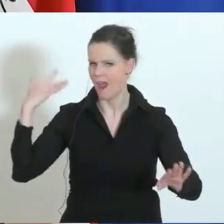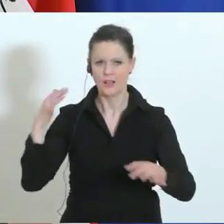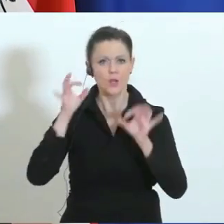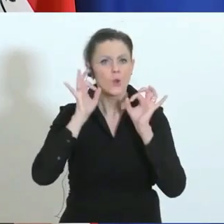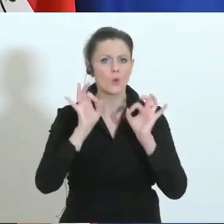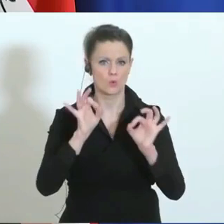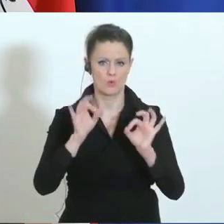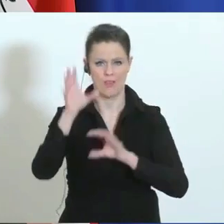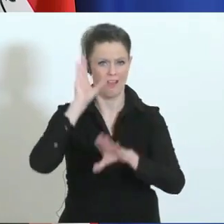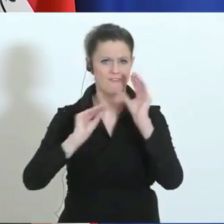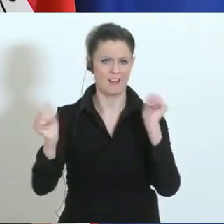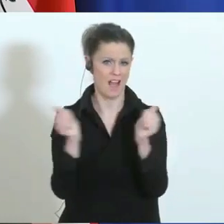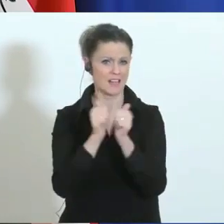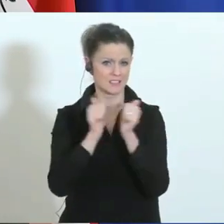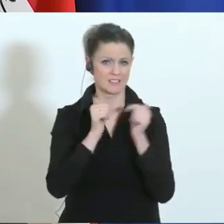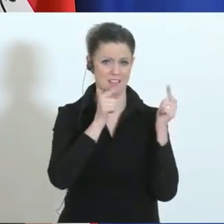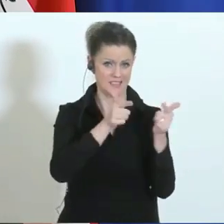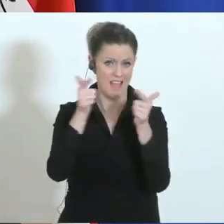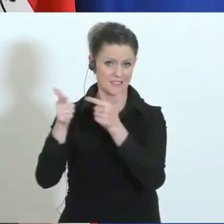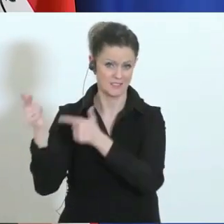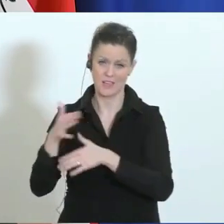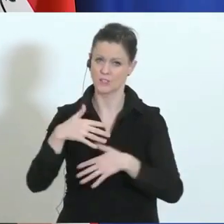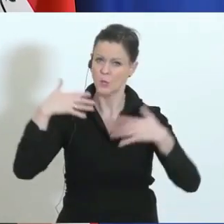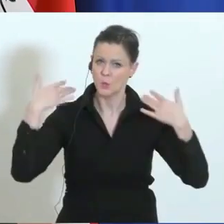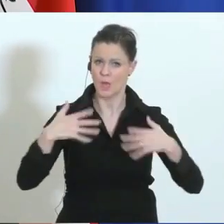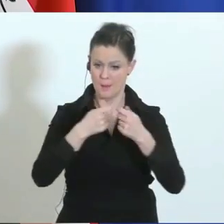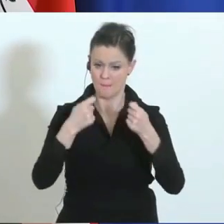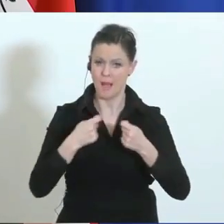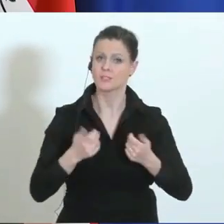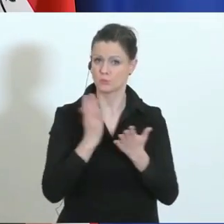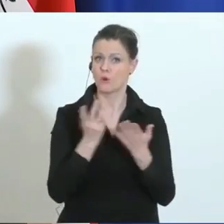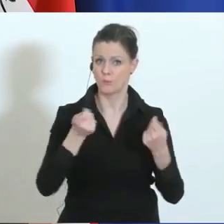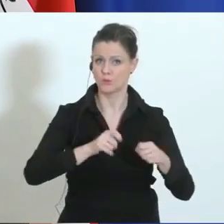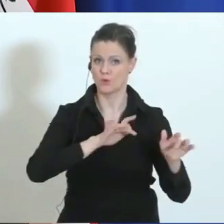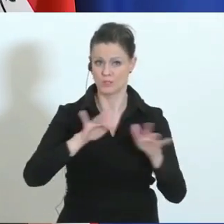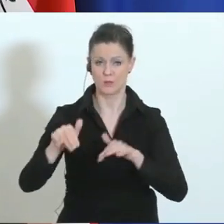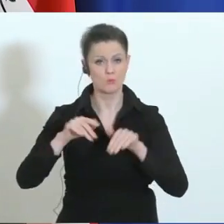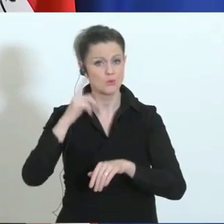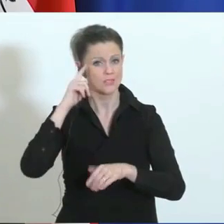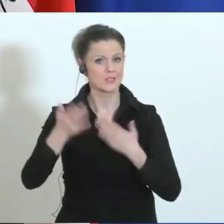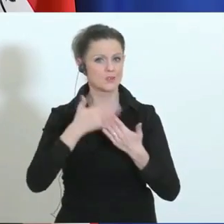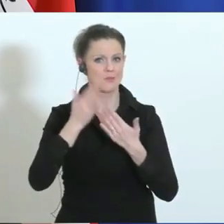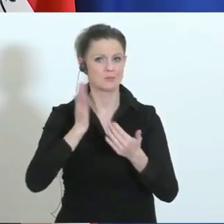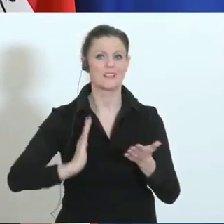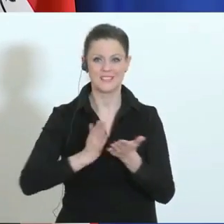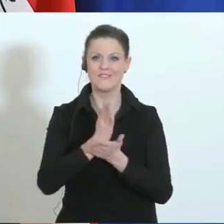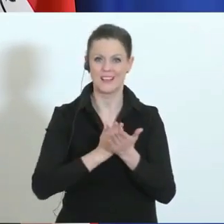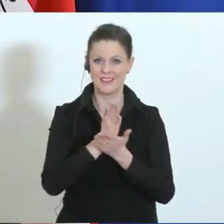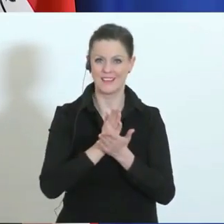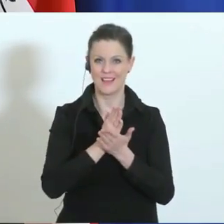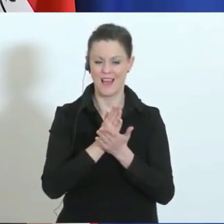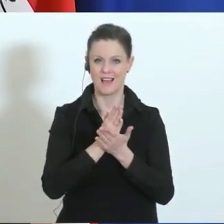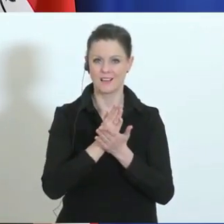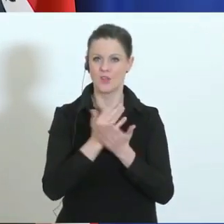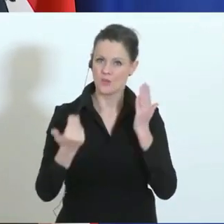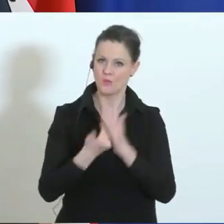des Assistenzeinsatzes. Da wurden schon viele Maßnahmen jetzt beschlossen und überlegt. Denken Sie an den Einsatz der Zivildienerinnen und Zivildiener